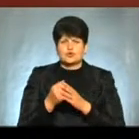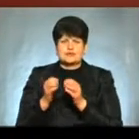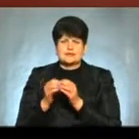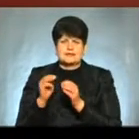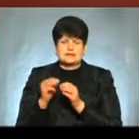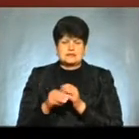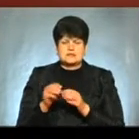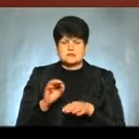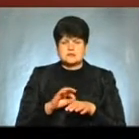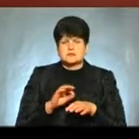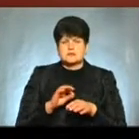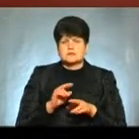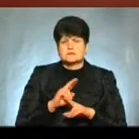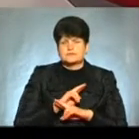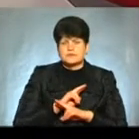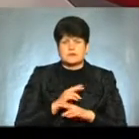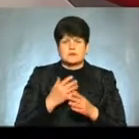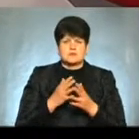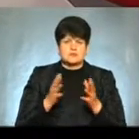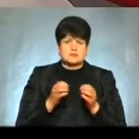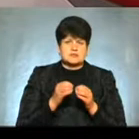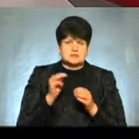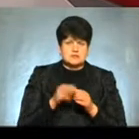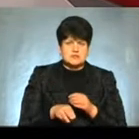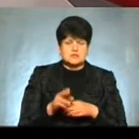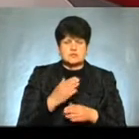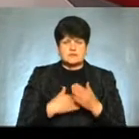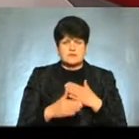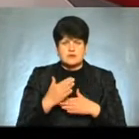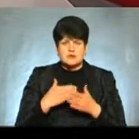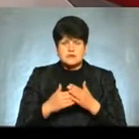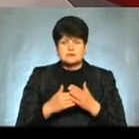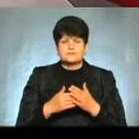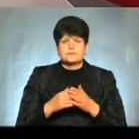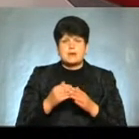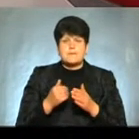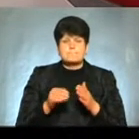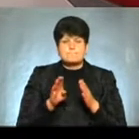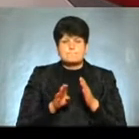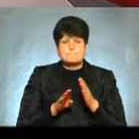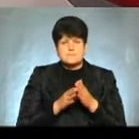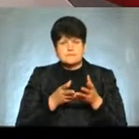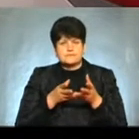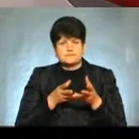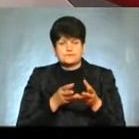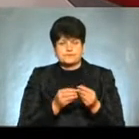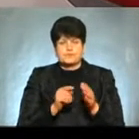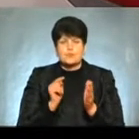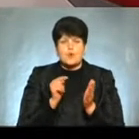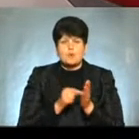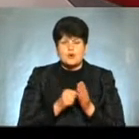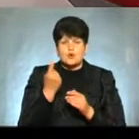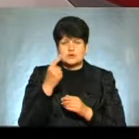Понад 70 тисяч з них стали інвалідами, під радіоактивне випромінювання внаслідок вибуху потрапило 1